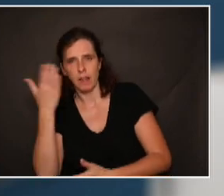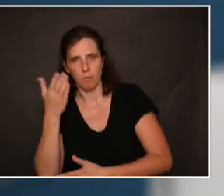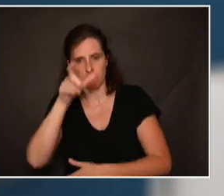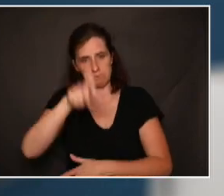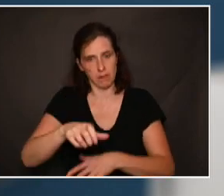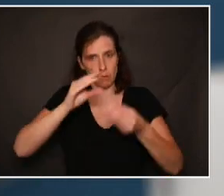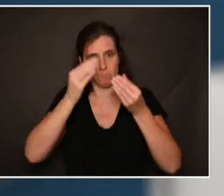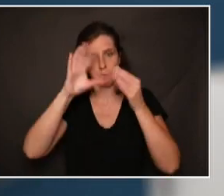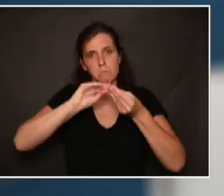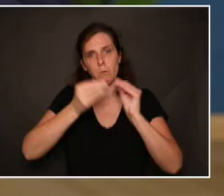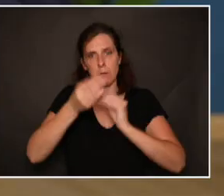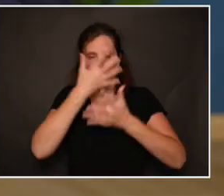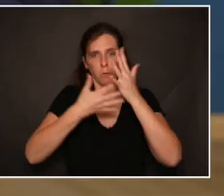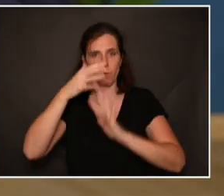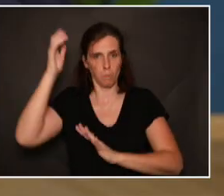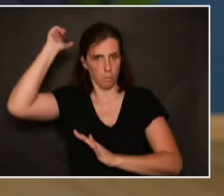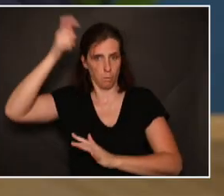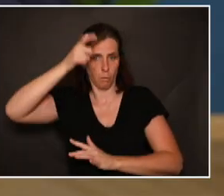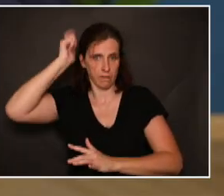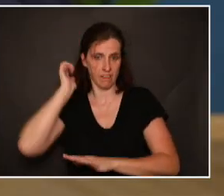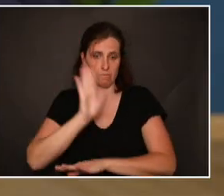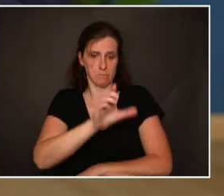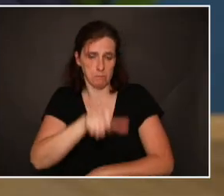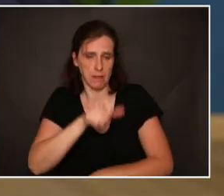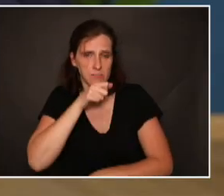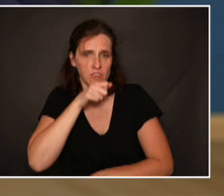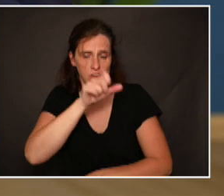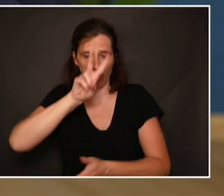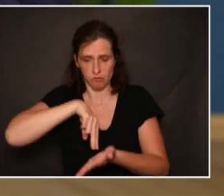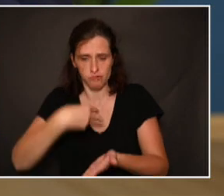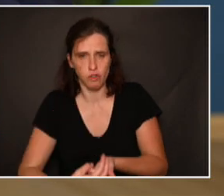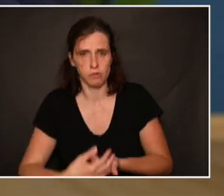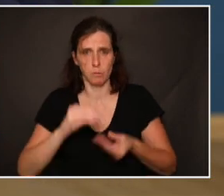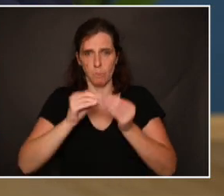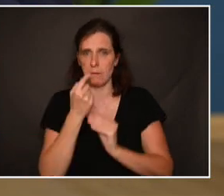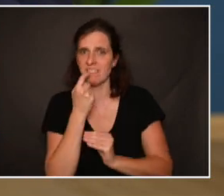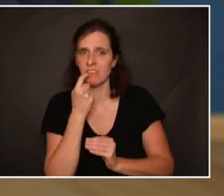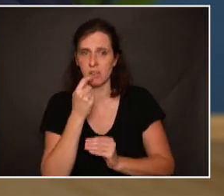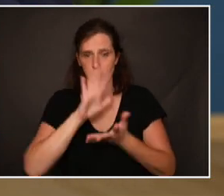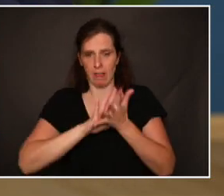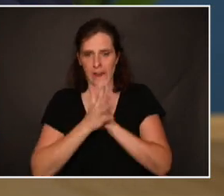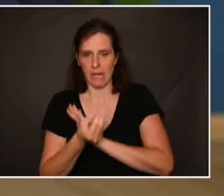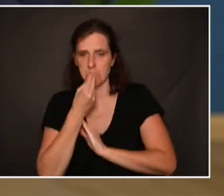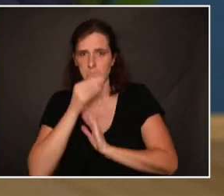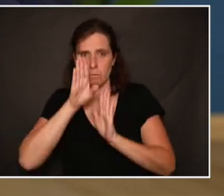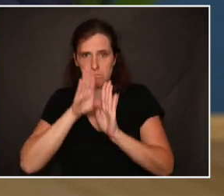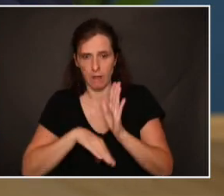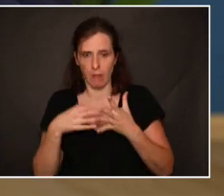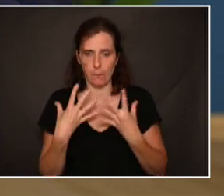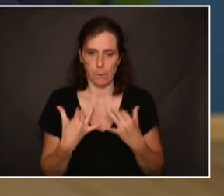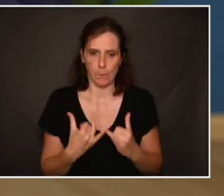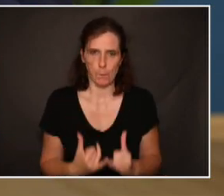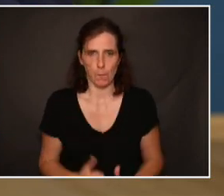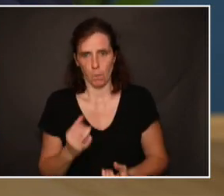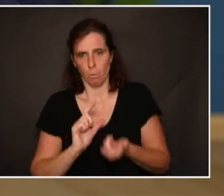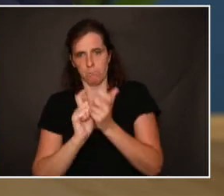cognitifs tellement fréquents chez les personnes âgées, les chutes, les problèmes dentaires responsables de dénutrition et bien d'autres pathologies.